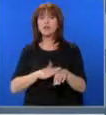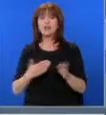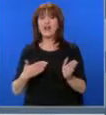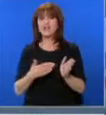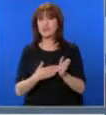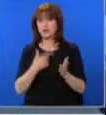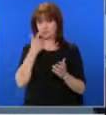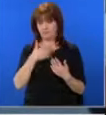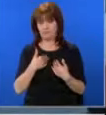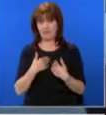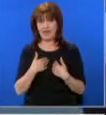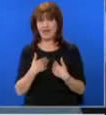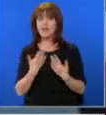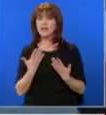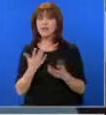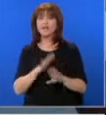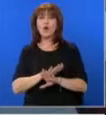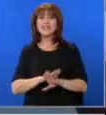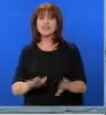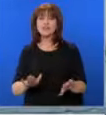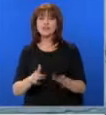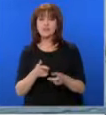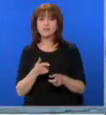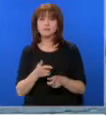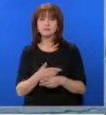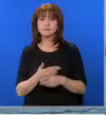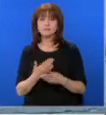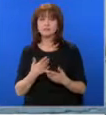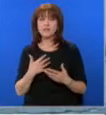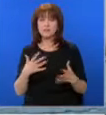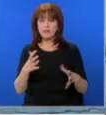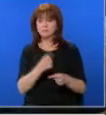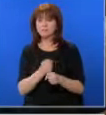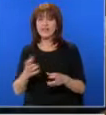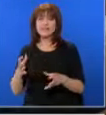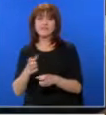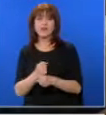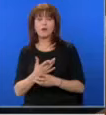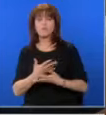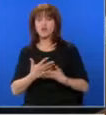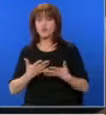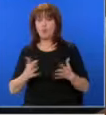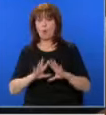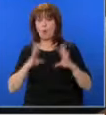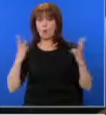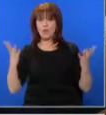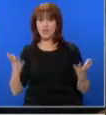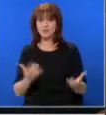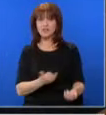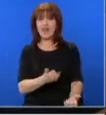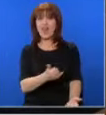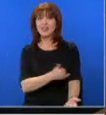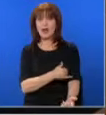нея и изброи какво е свършила тя, откакто е на поста. Бъдем рекордно заловени количества наркотици, в това число 170 кг